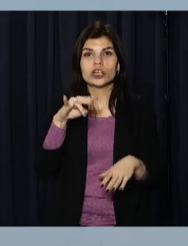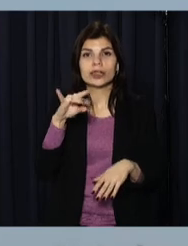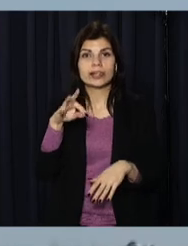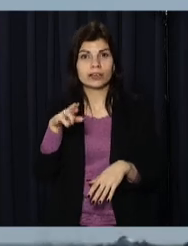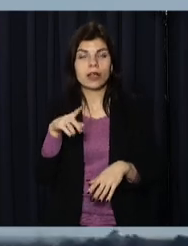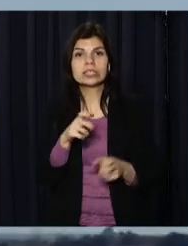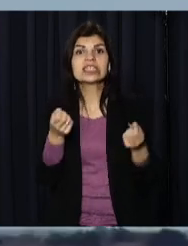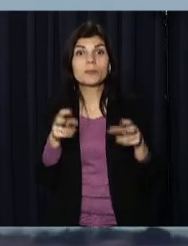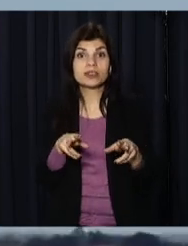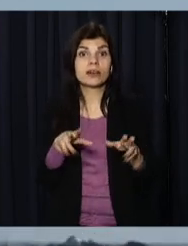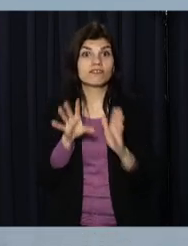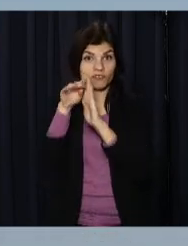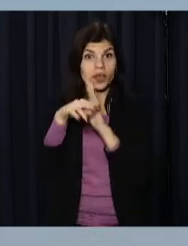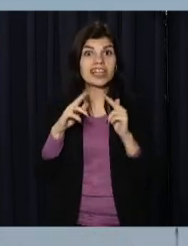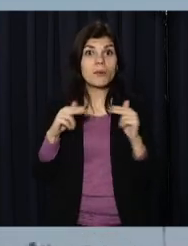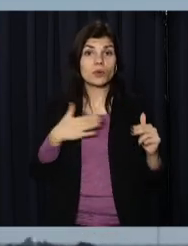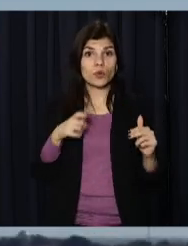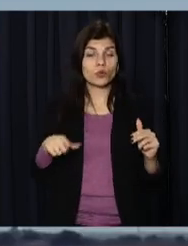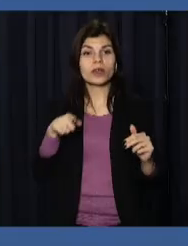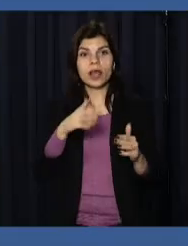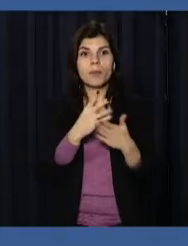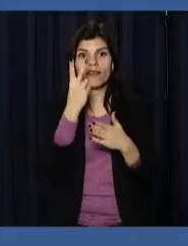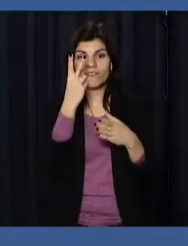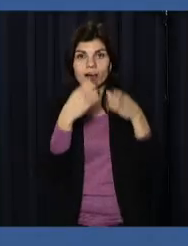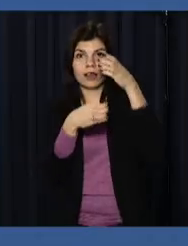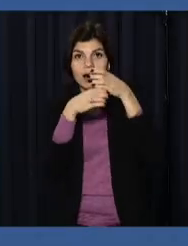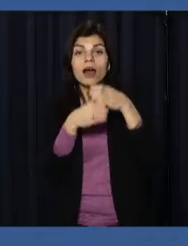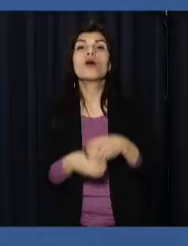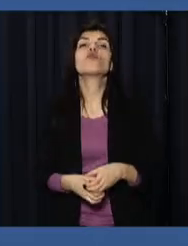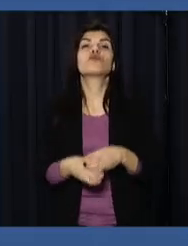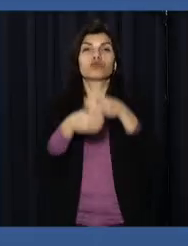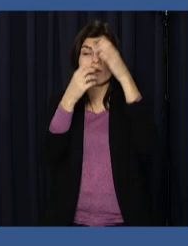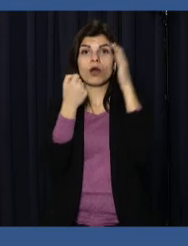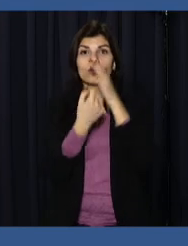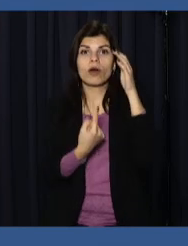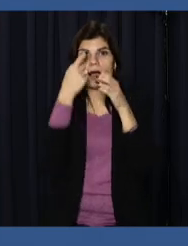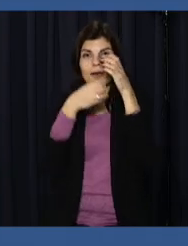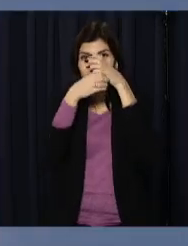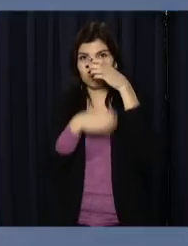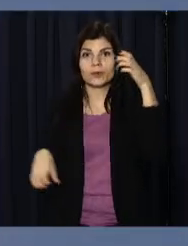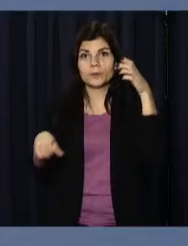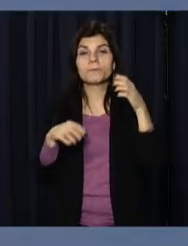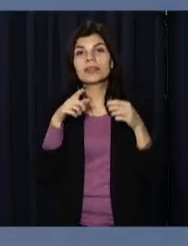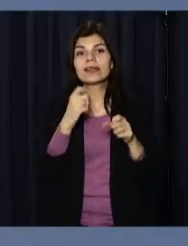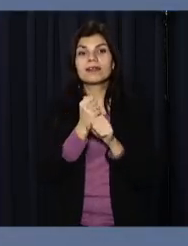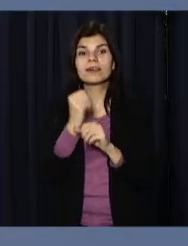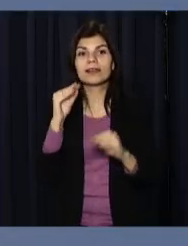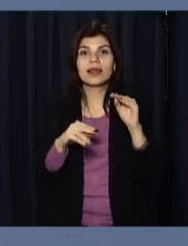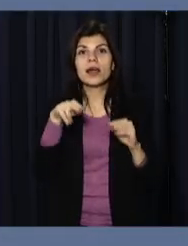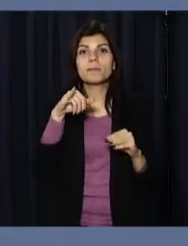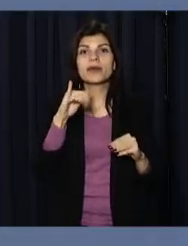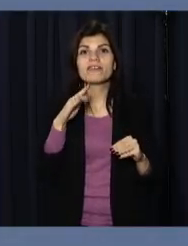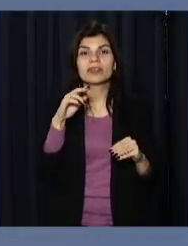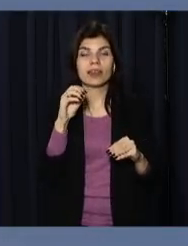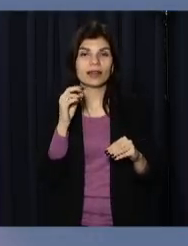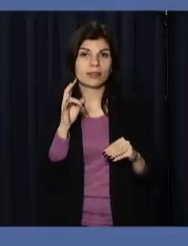спеціалісти із Дніпра. Апарат складається з двох ступенів. Основну конструкцію розробили на КБ «Південне» і виготовили на Південмаші